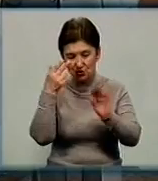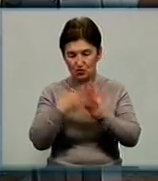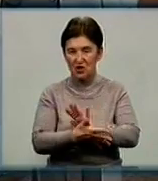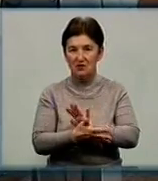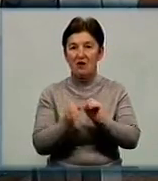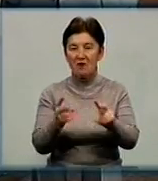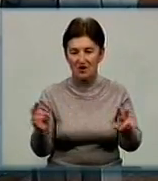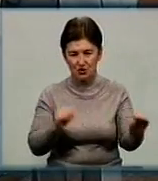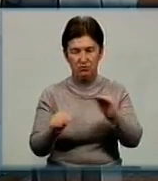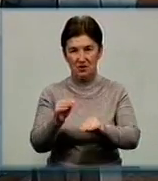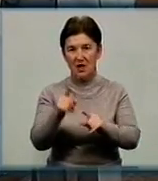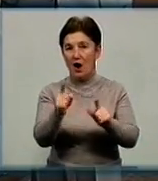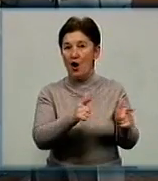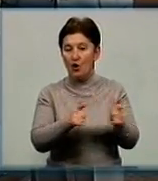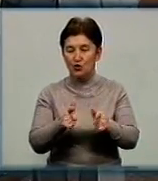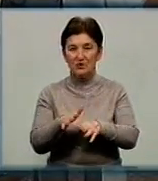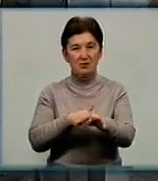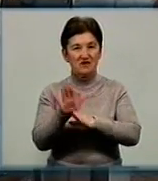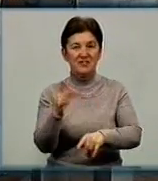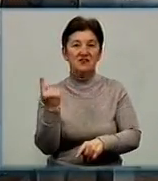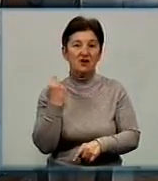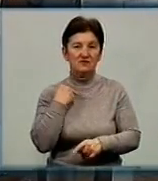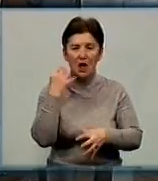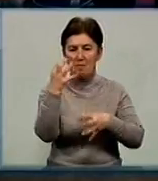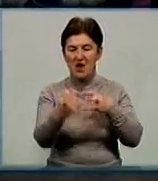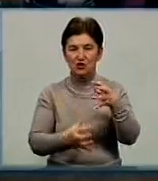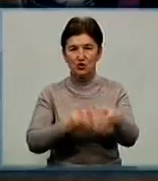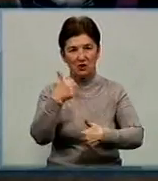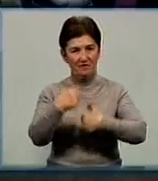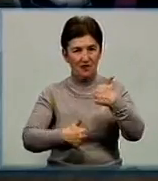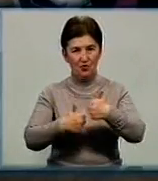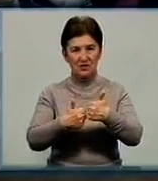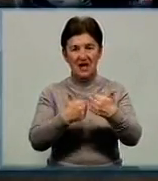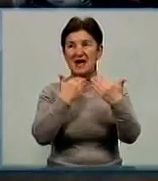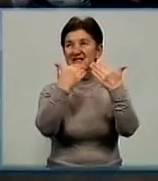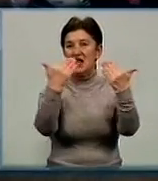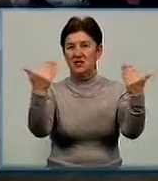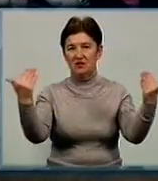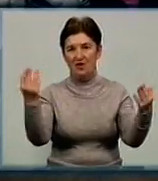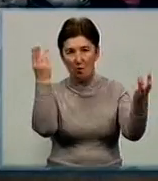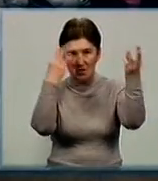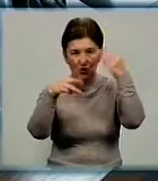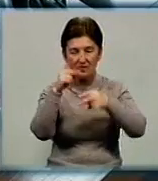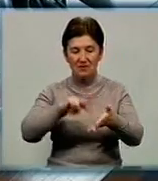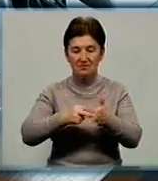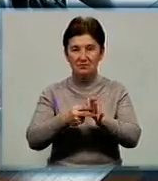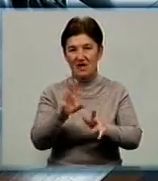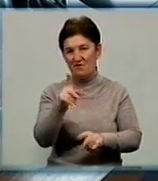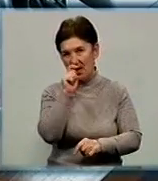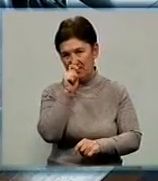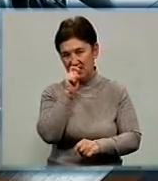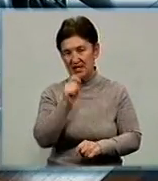зібрати. Нині моделісти готуються провести у Кірвограді міжнародну виставку стендового моделювання. Відкрити її планують у квітні.